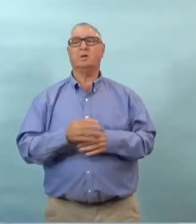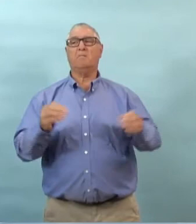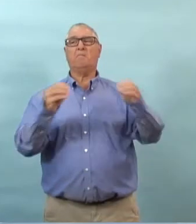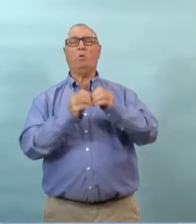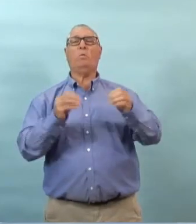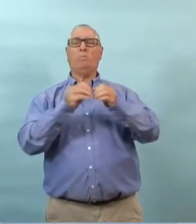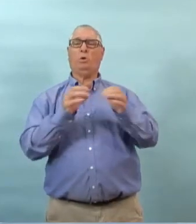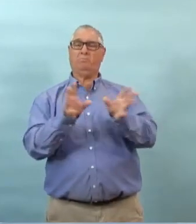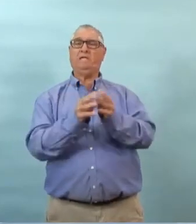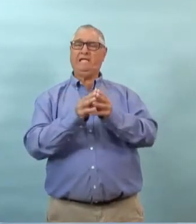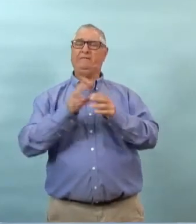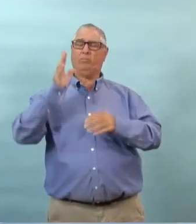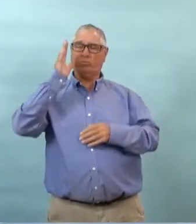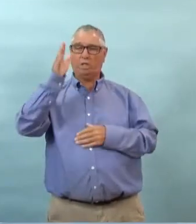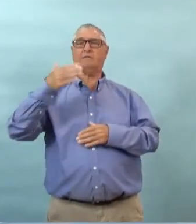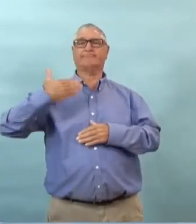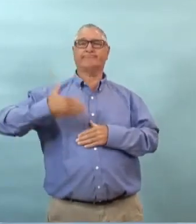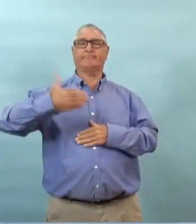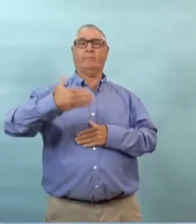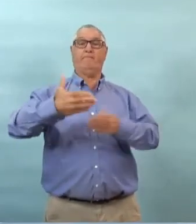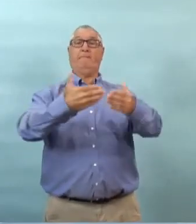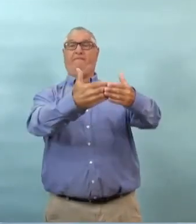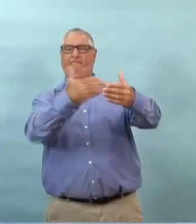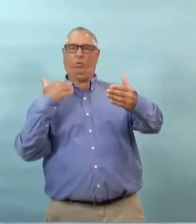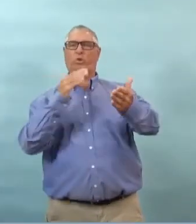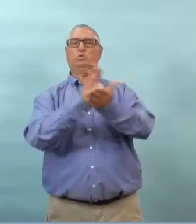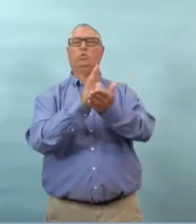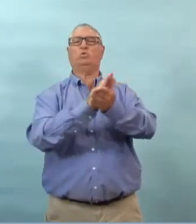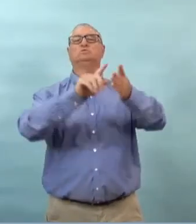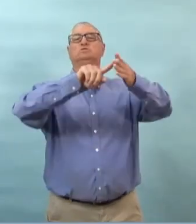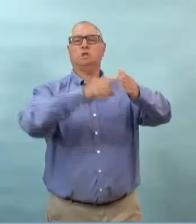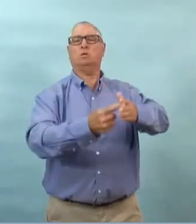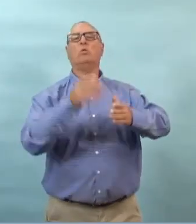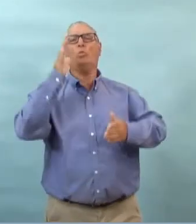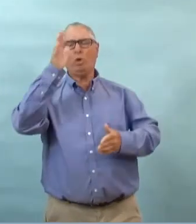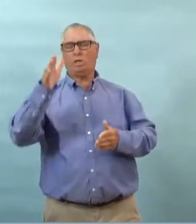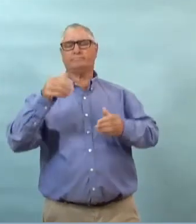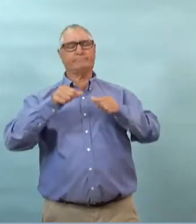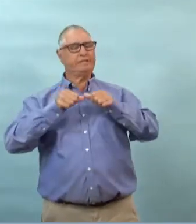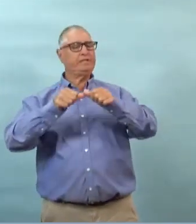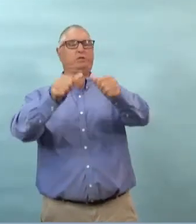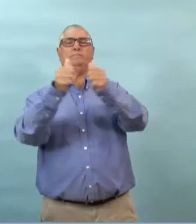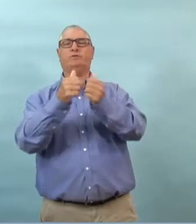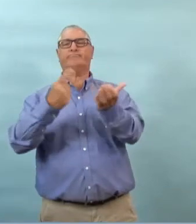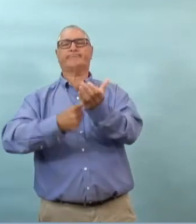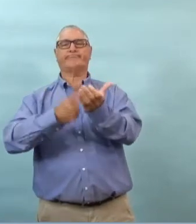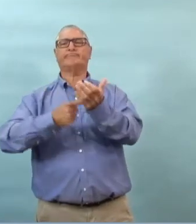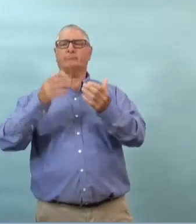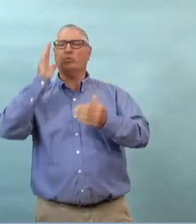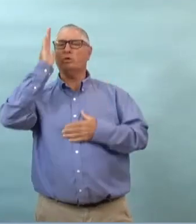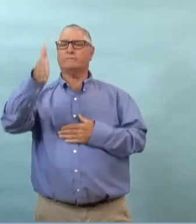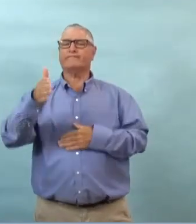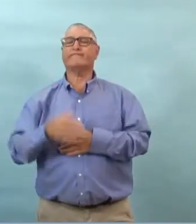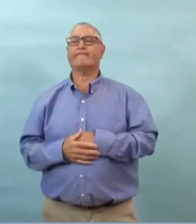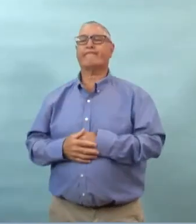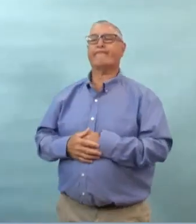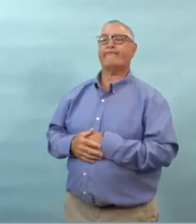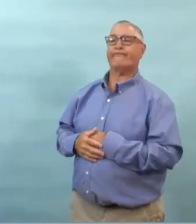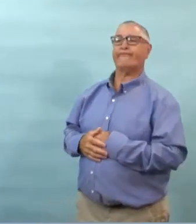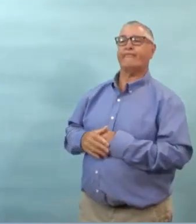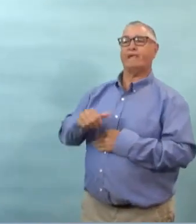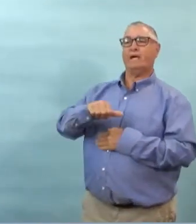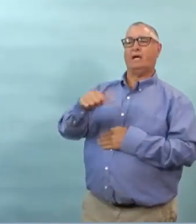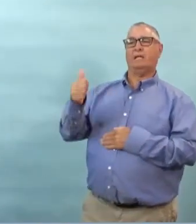avant le début de l'ouverture des classes il y a certainement beaucoup de considérations qui sont sur la table et certainement beaucoup de discussions qui